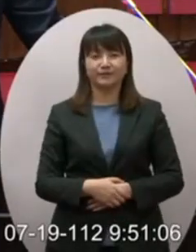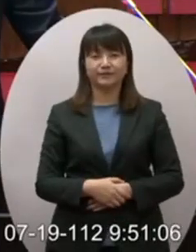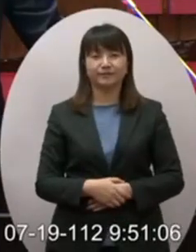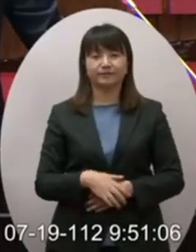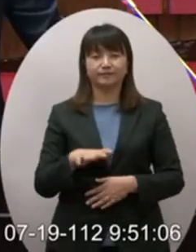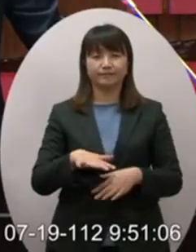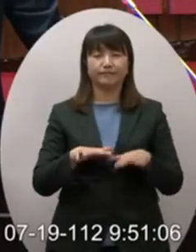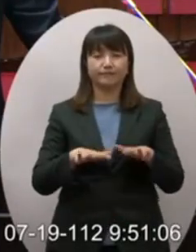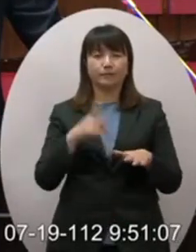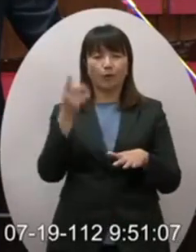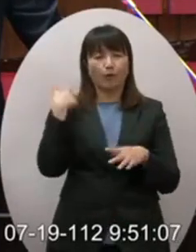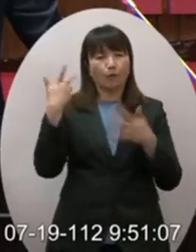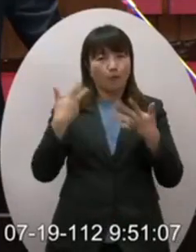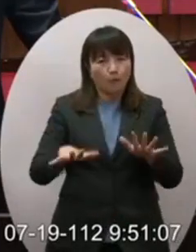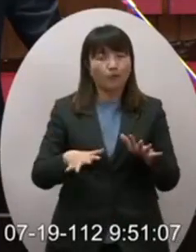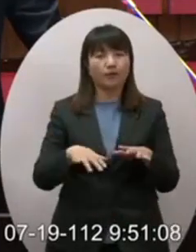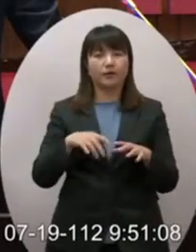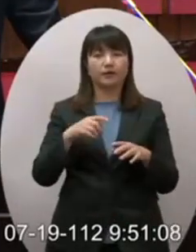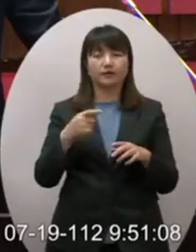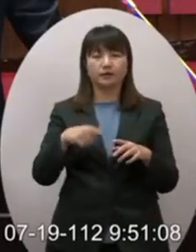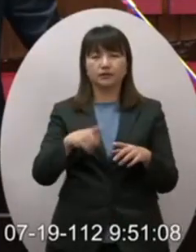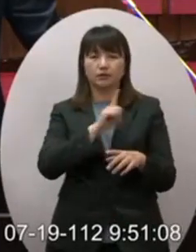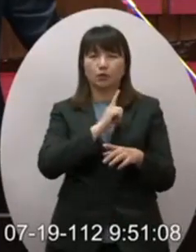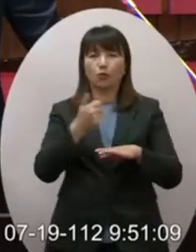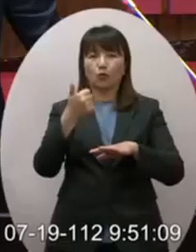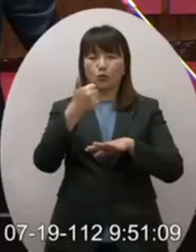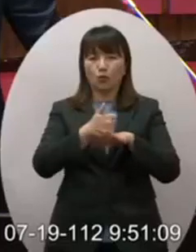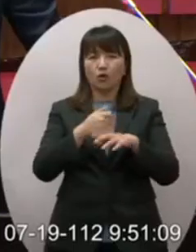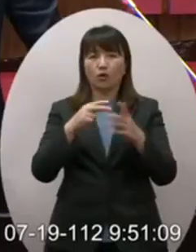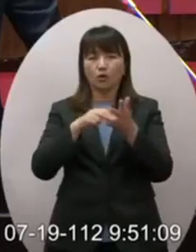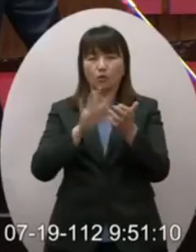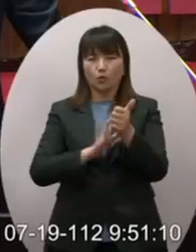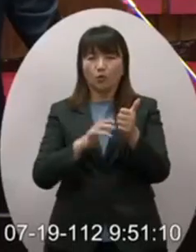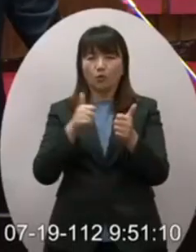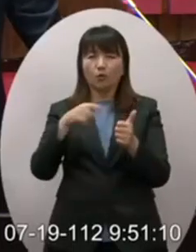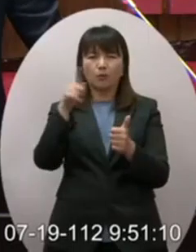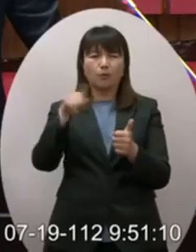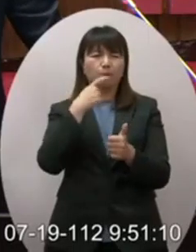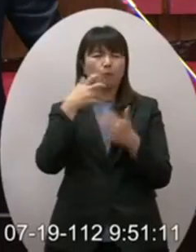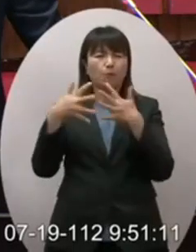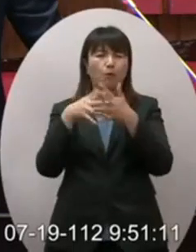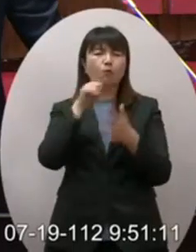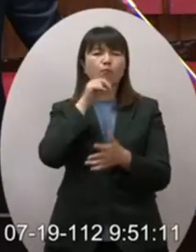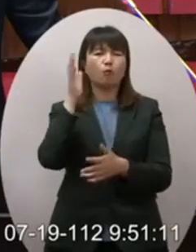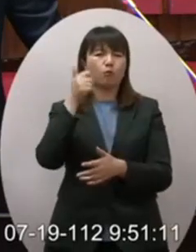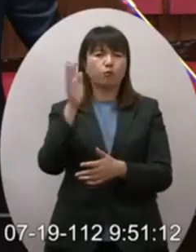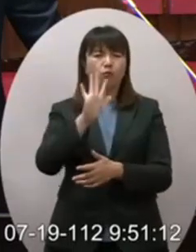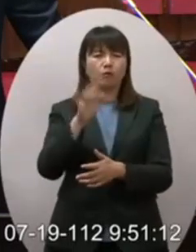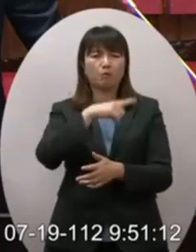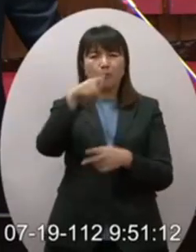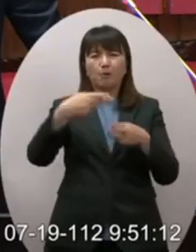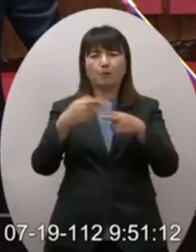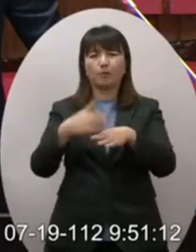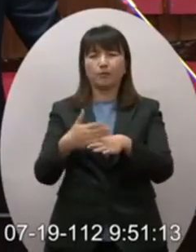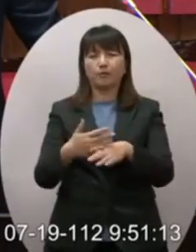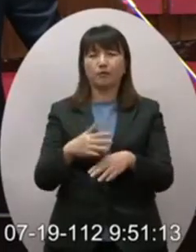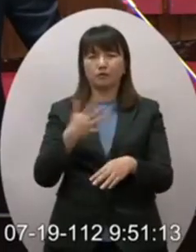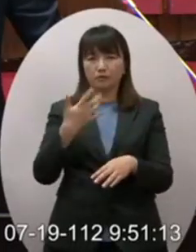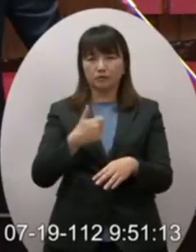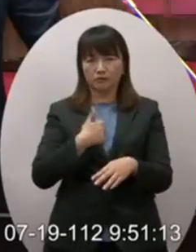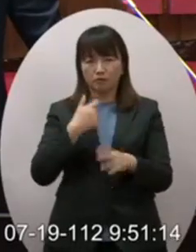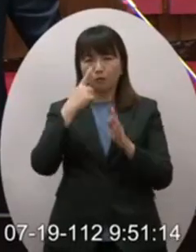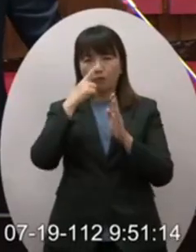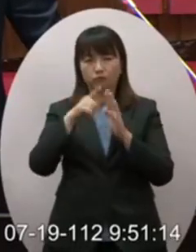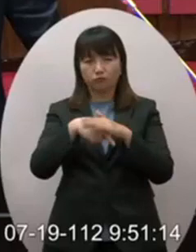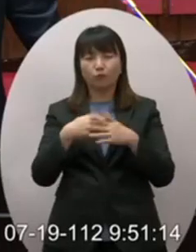因為基本上你曾經過去在這邊深對某一個立委說你不要在那邊講以美論啦大家不會相信可是院長